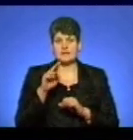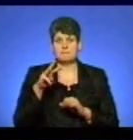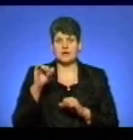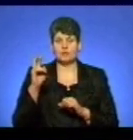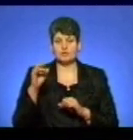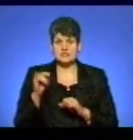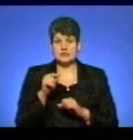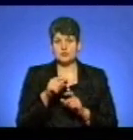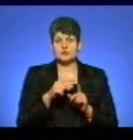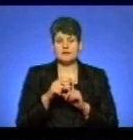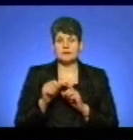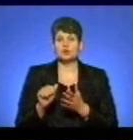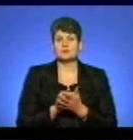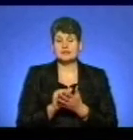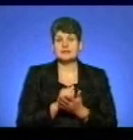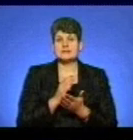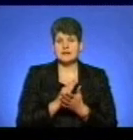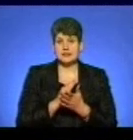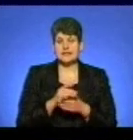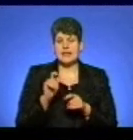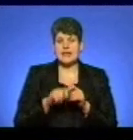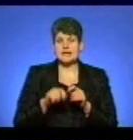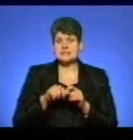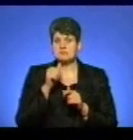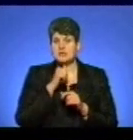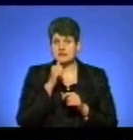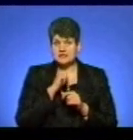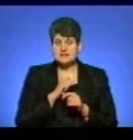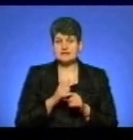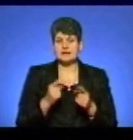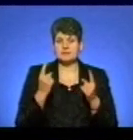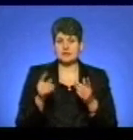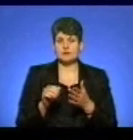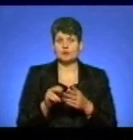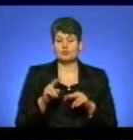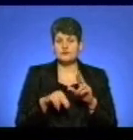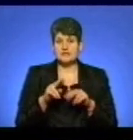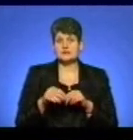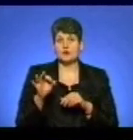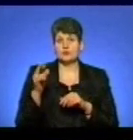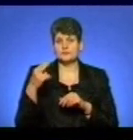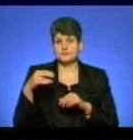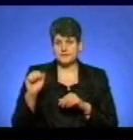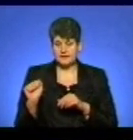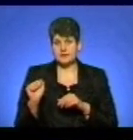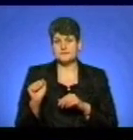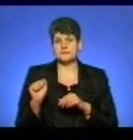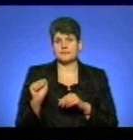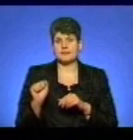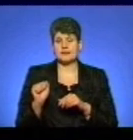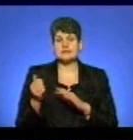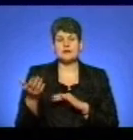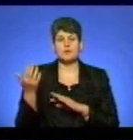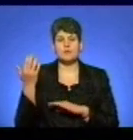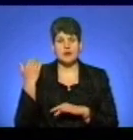За його словами, документація проєкту знаходиться на експертизі в управлінні капітального будівництва облдержадміністрації, каже Вадим Микулич. За